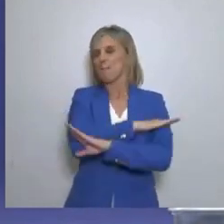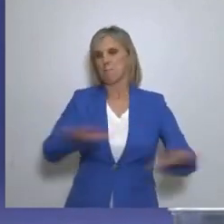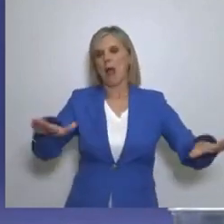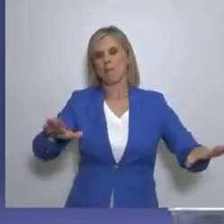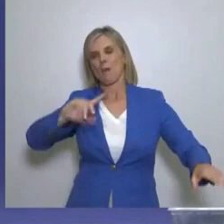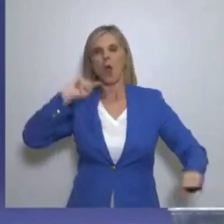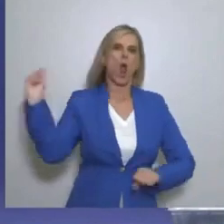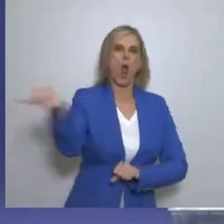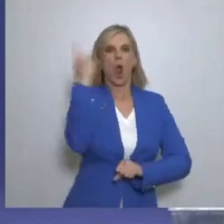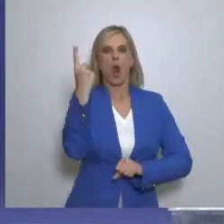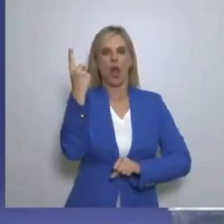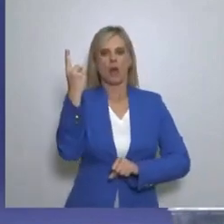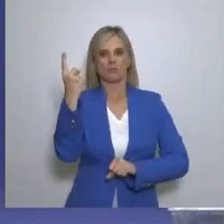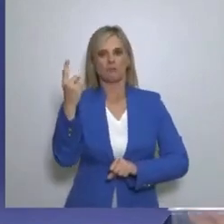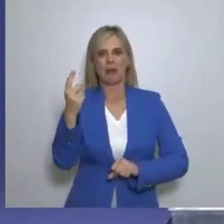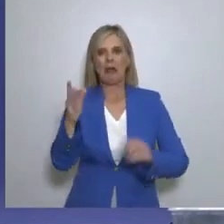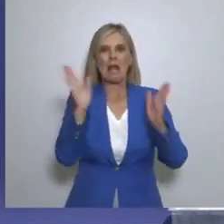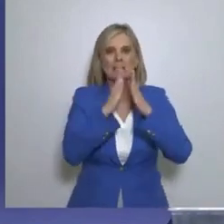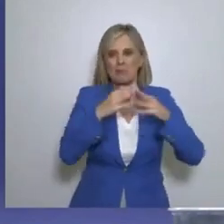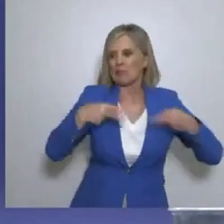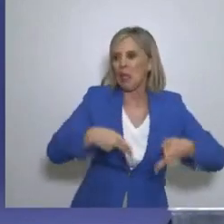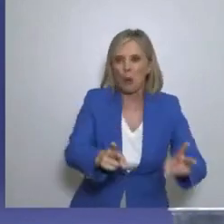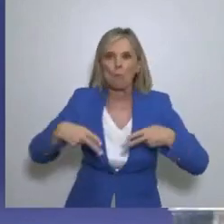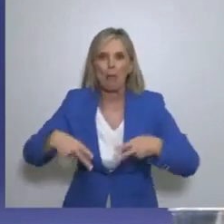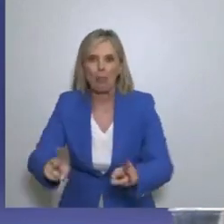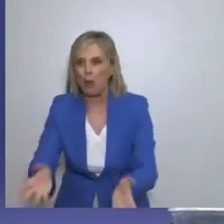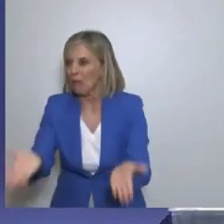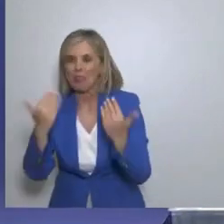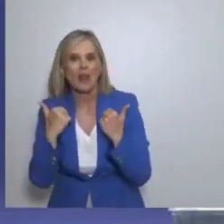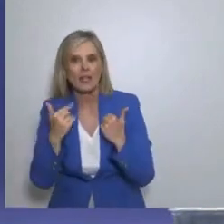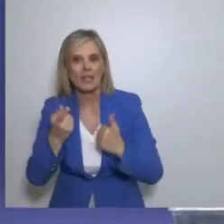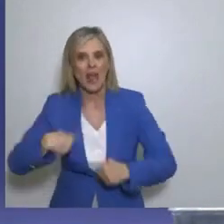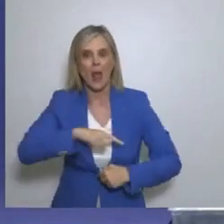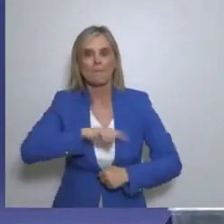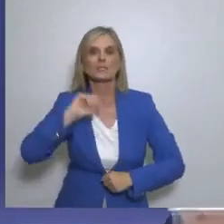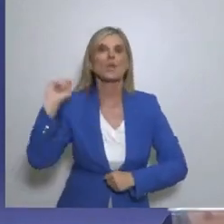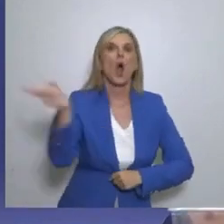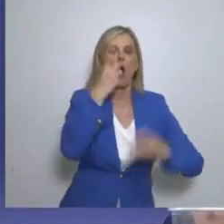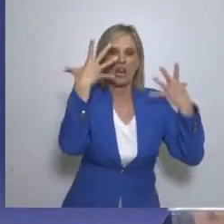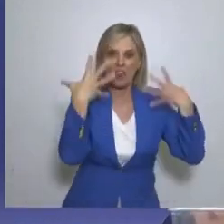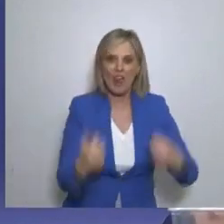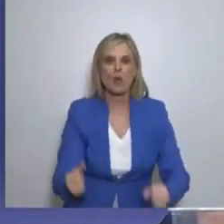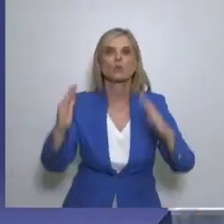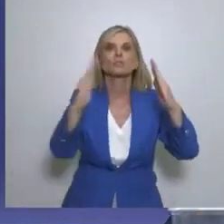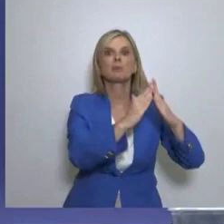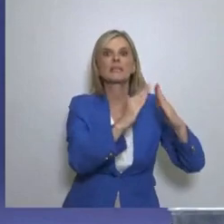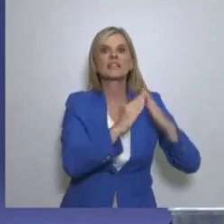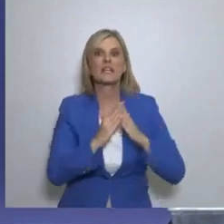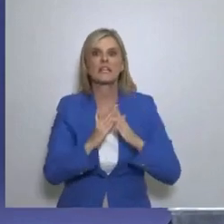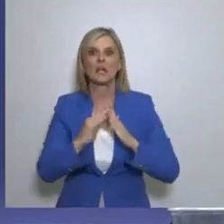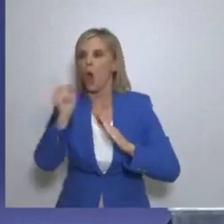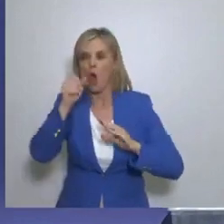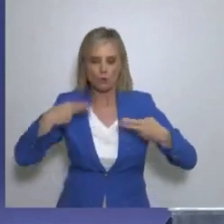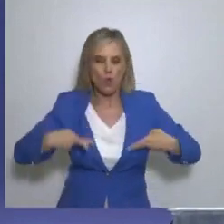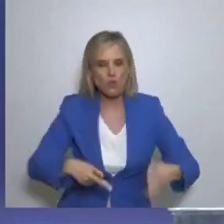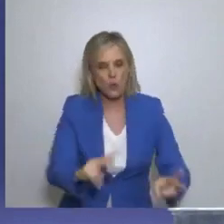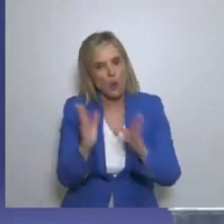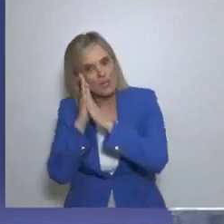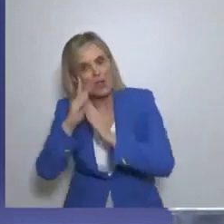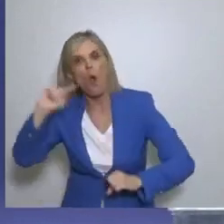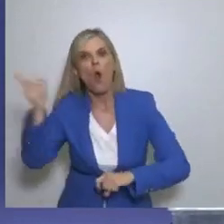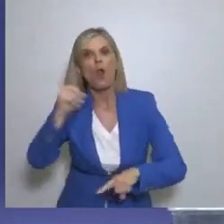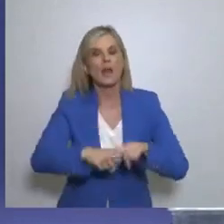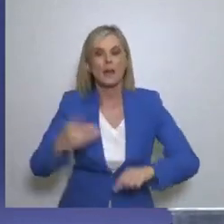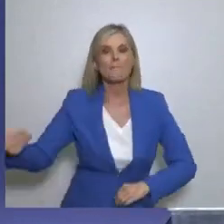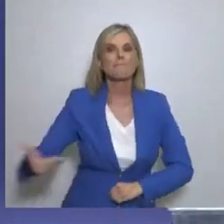Άστεγος δεν έχω που να μείνω Πεταμένος στον δρόμο άνθρωπος δεν υπάρχει Όλοι θα έχουν ένα κατάλλημα Από εκεί και πέρα όλοι δεν